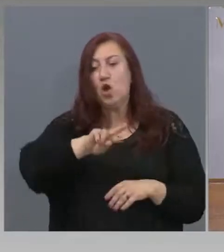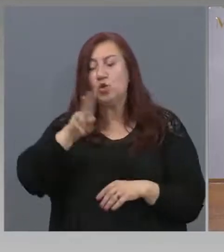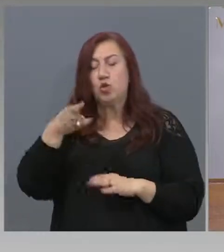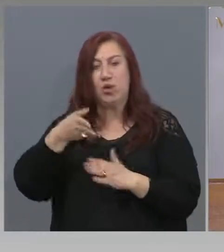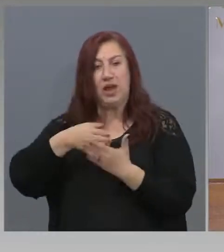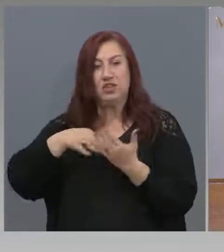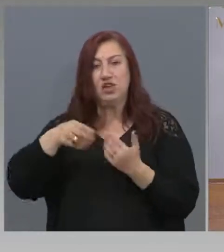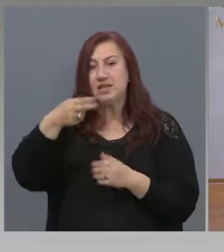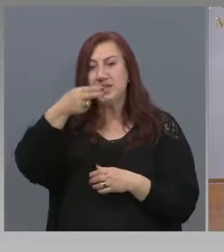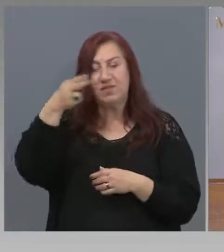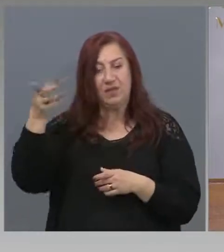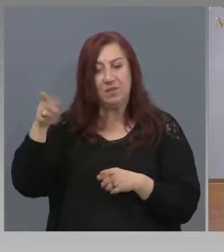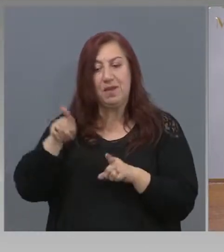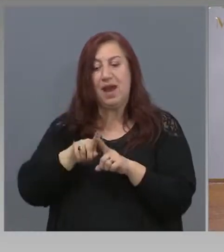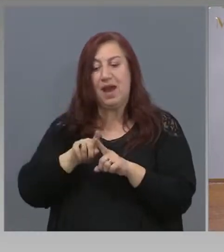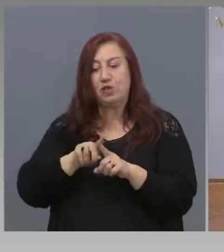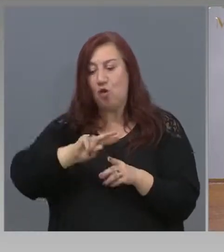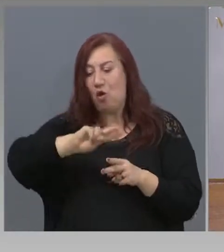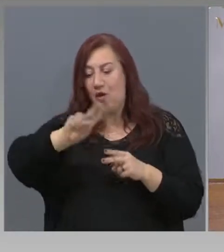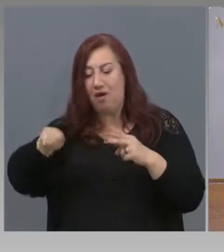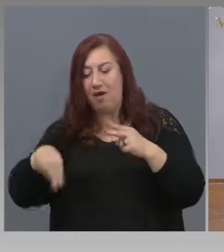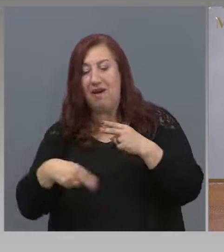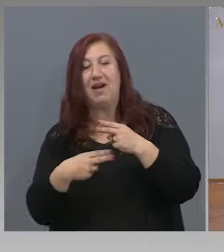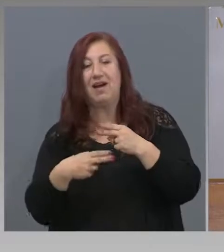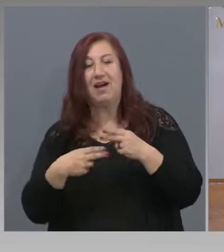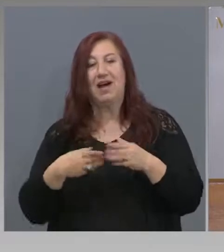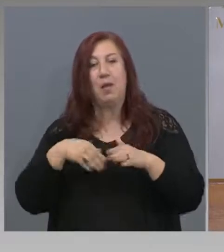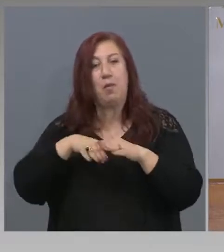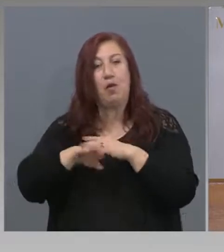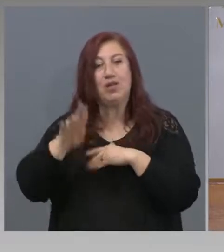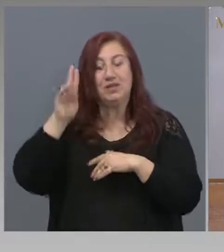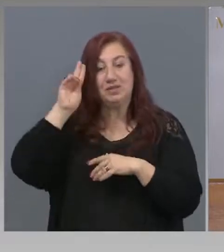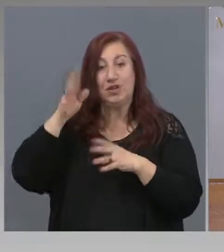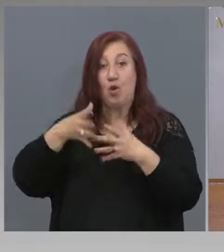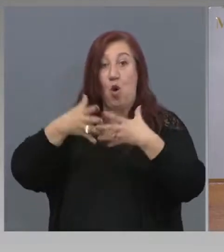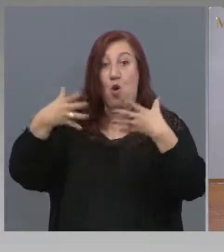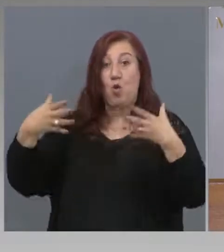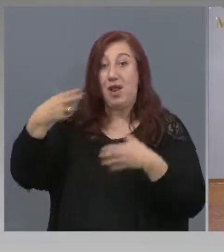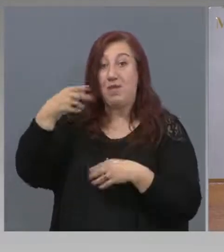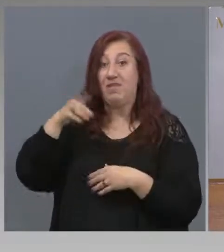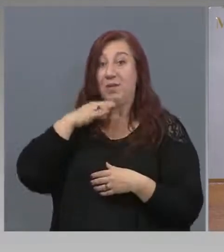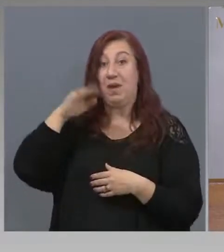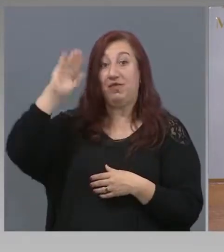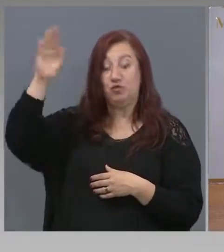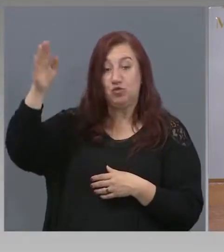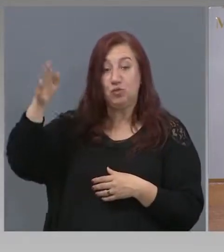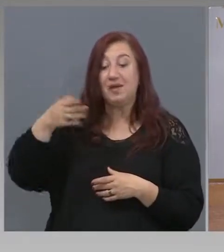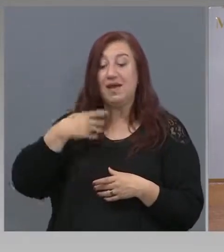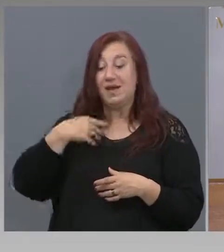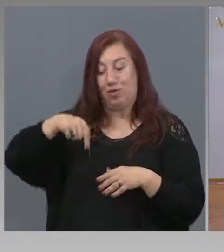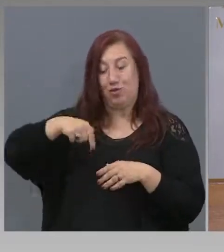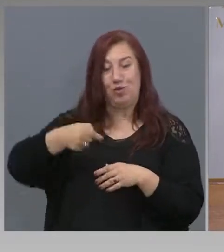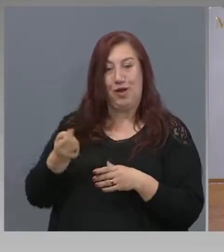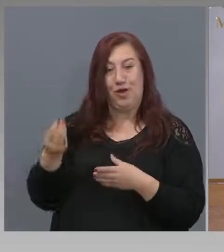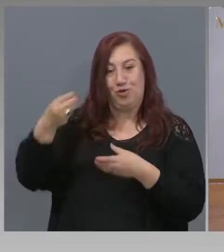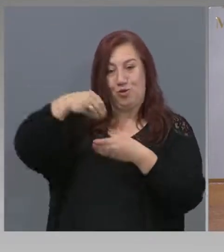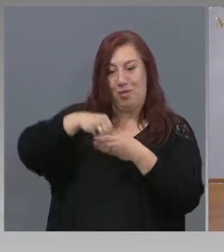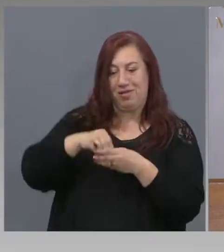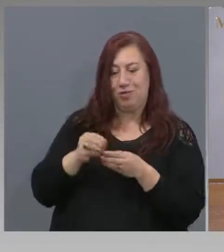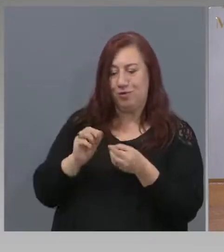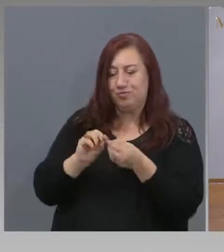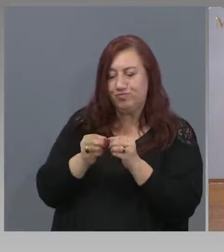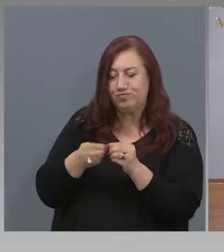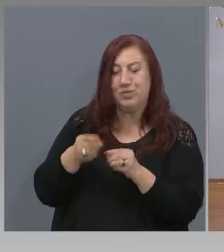подизпълнители на други големи западни фирми, в голяма степен са зависими от общо европейската или световната конъктура.